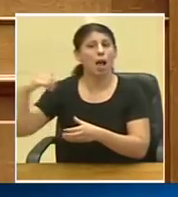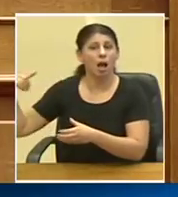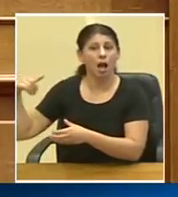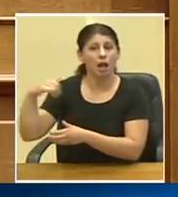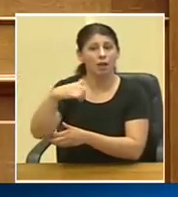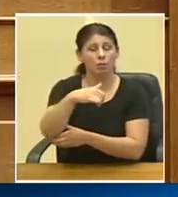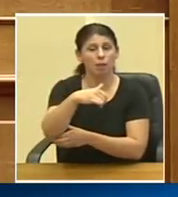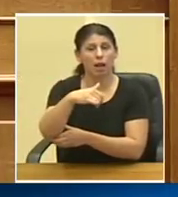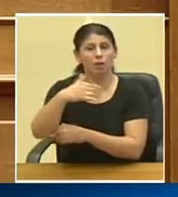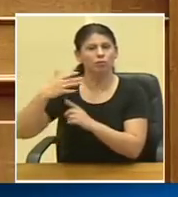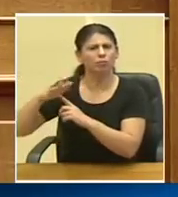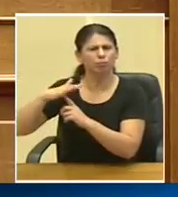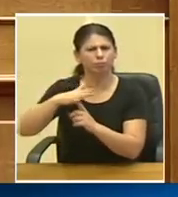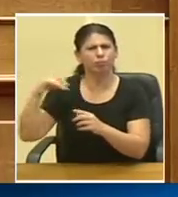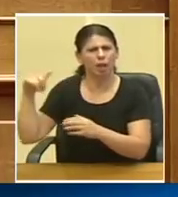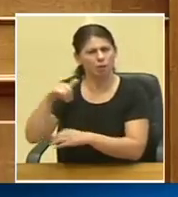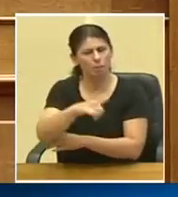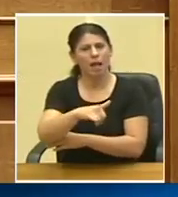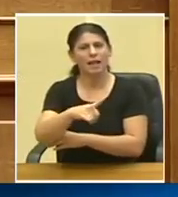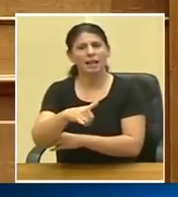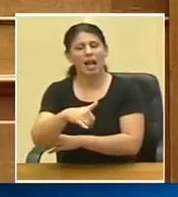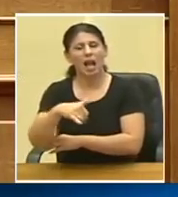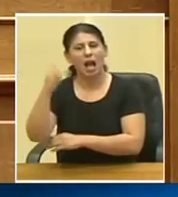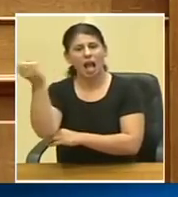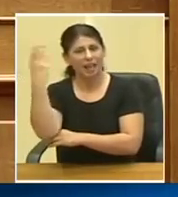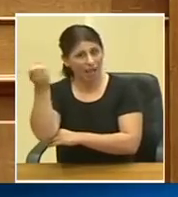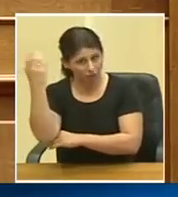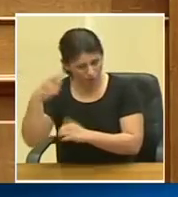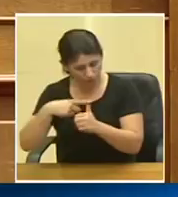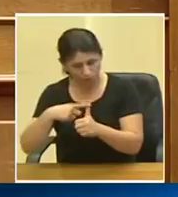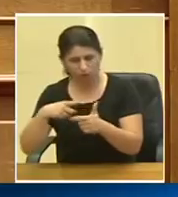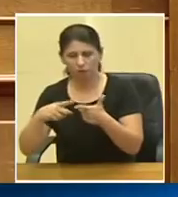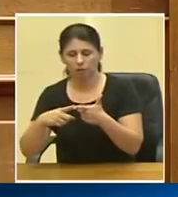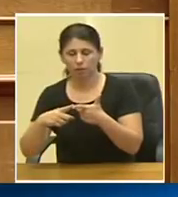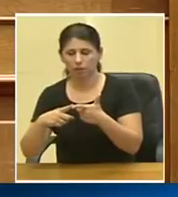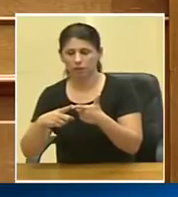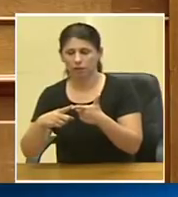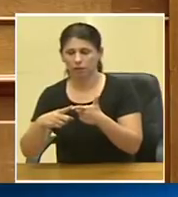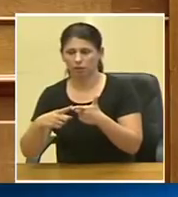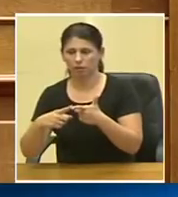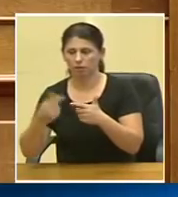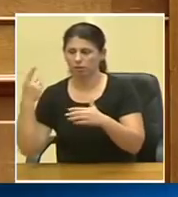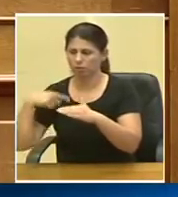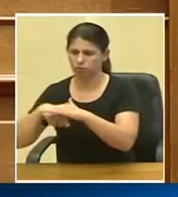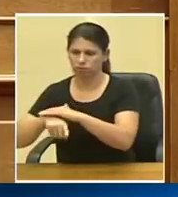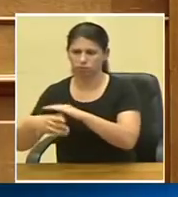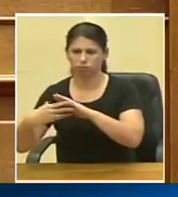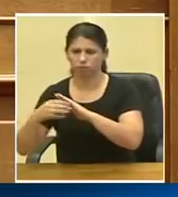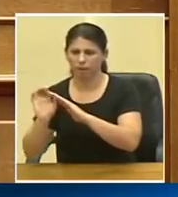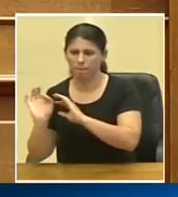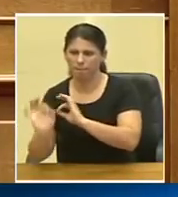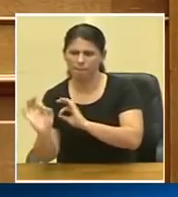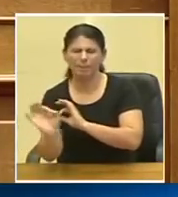πτητικά μέσα του ΕΚΑΒ, και το κομμάτι των τομογράφων εκπομπής ποζητρονίων και τα κυκλοτρόνια που μπαίνουν σε κάποια